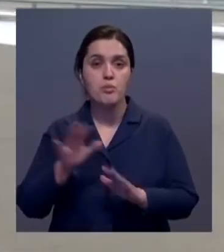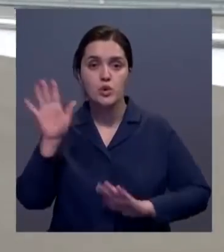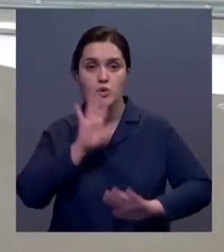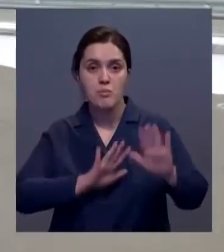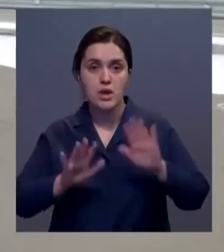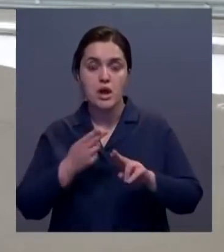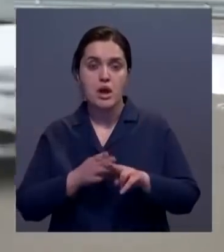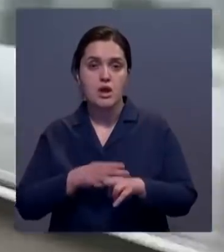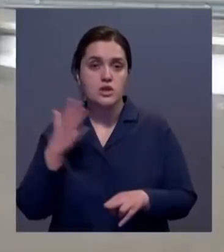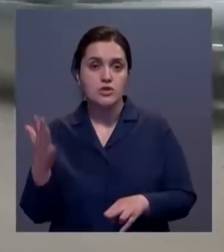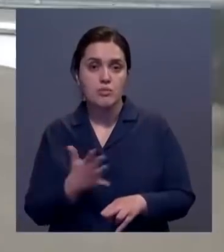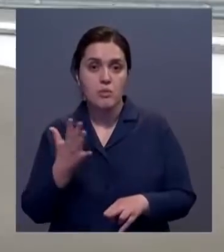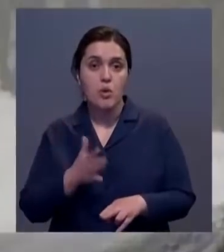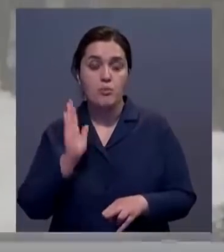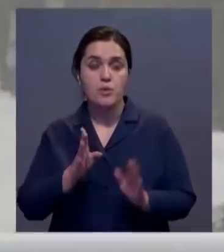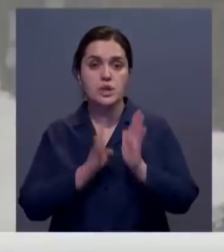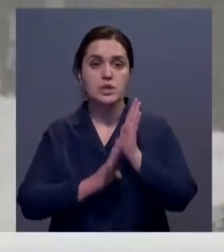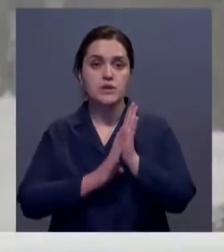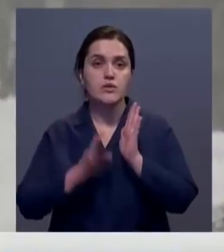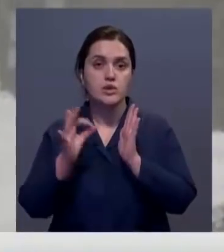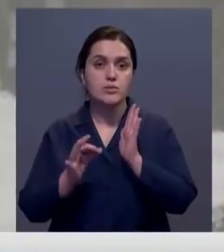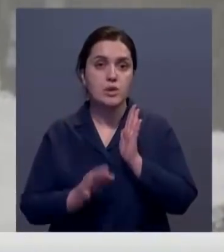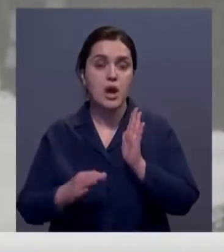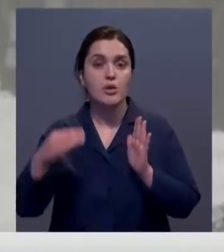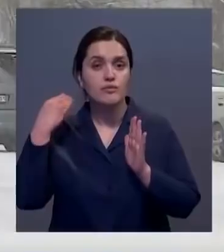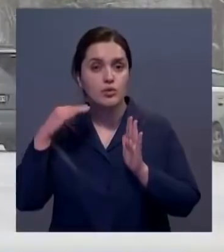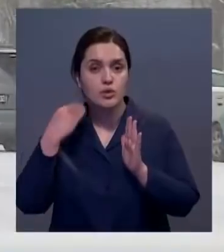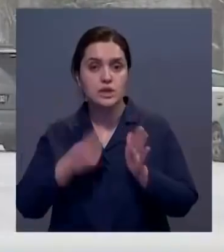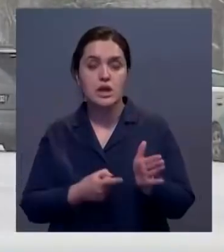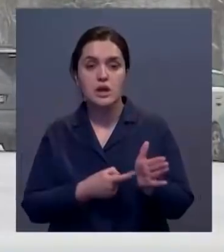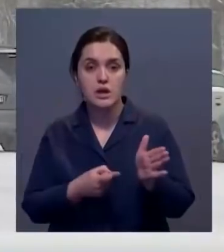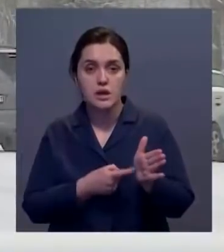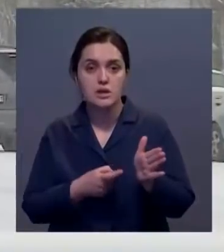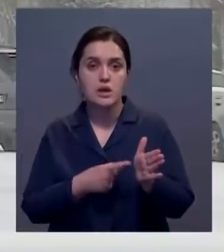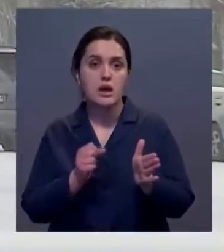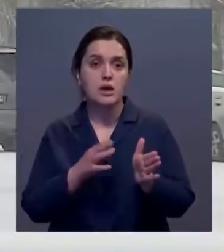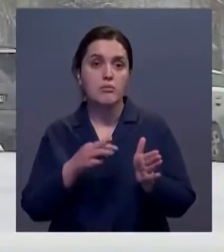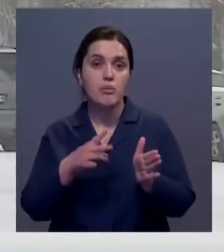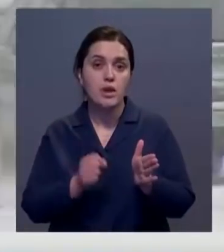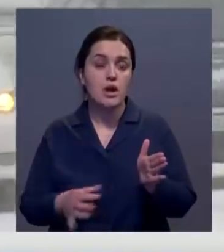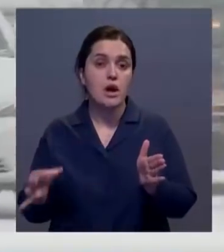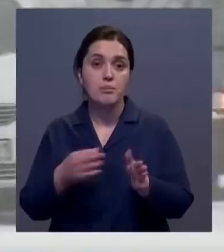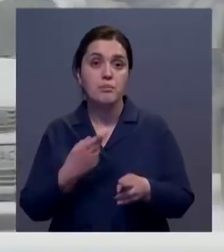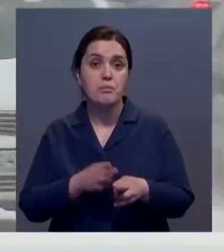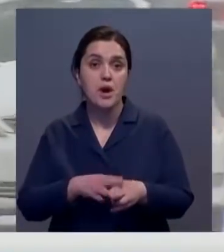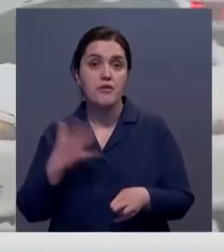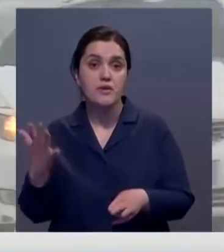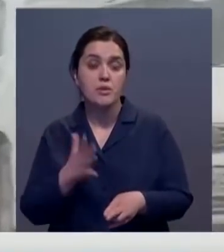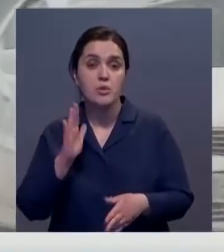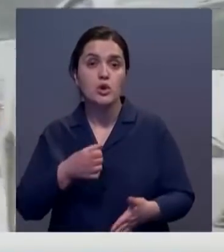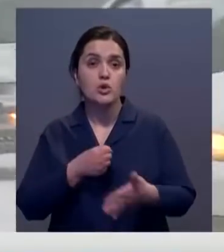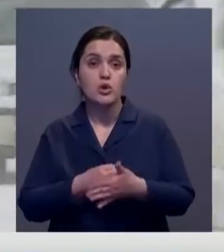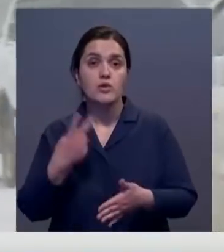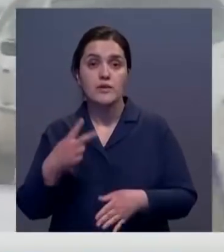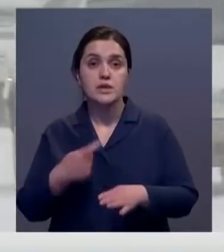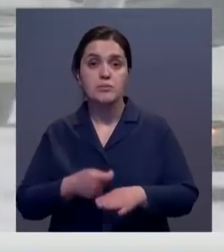ожидается туман. Вероятность шторма там составляет 90%. В Туркестанской, Карагандинской и Акмолинской областях порывы ветра